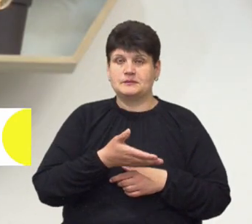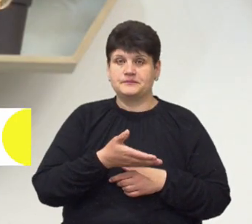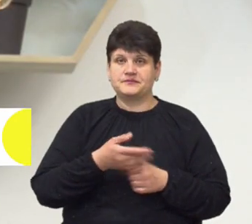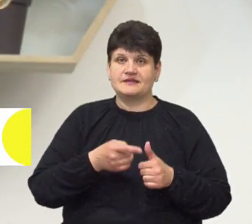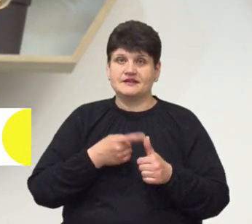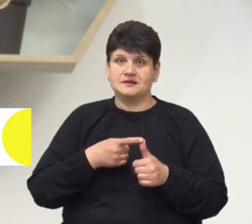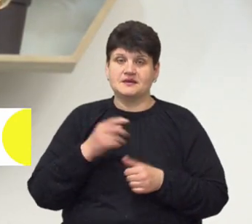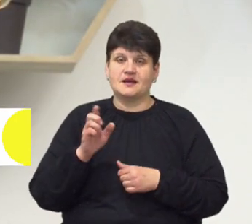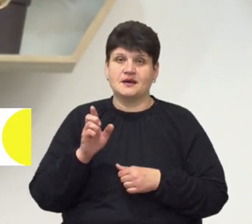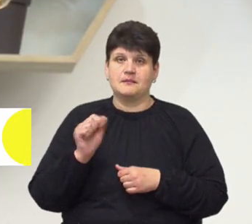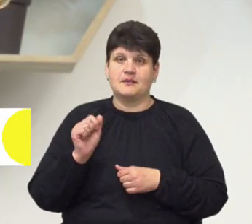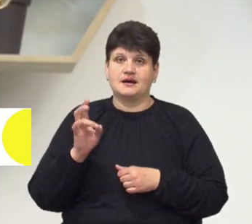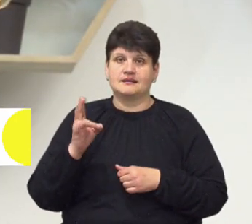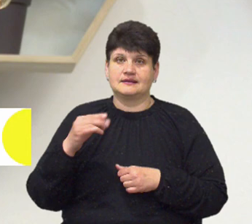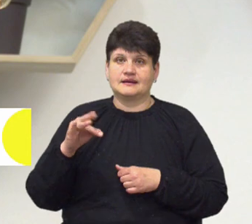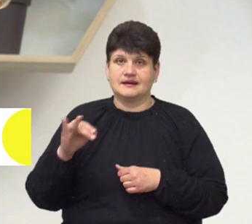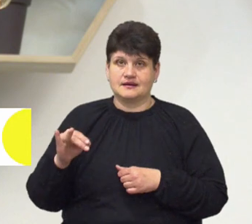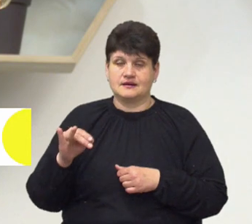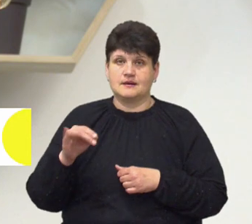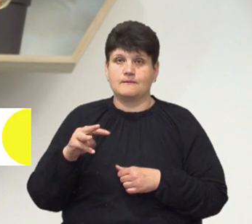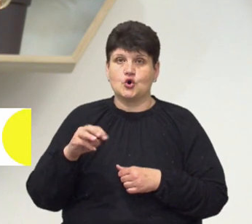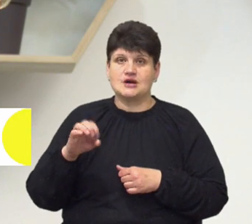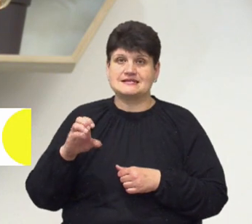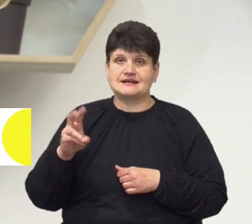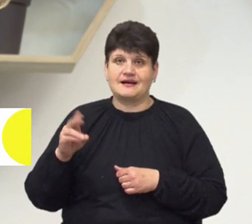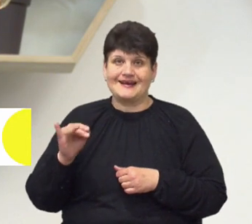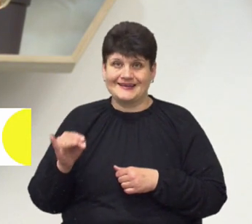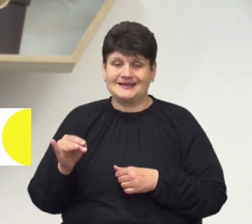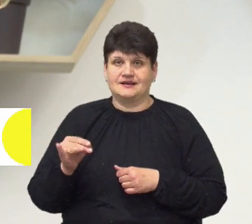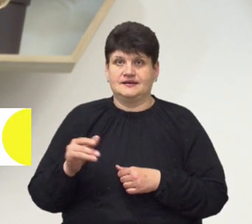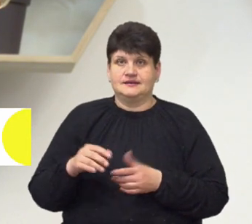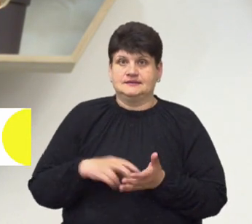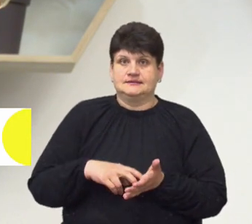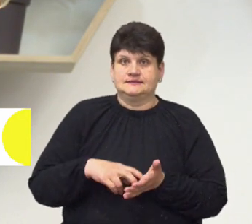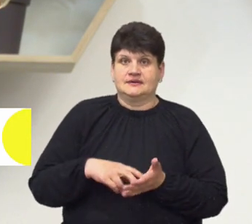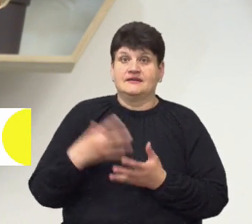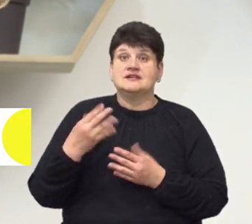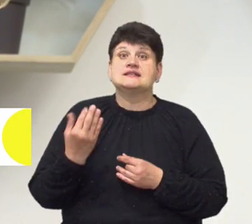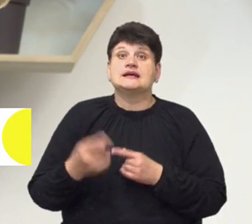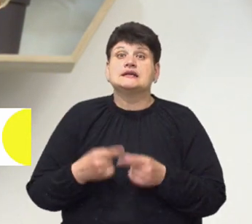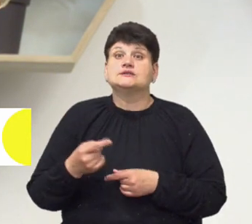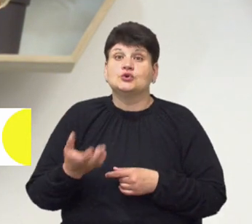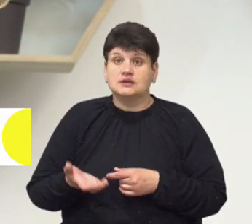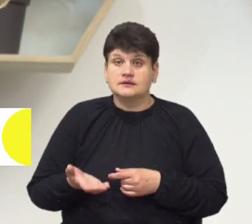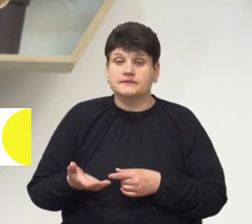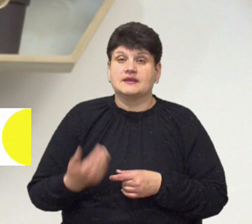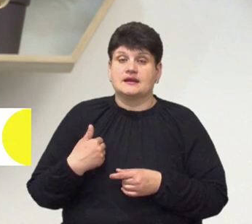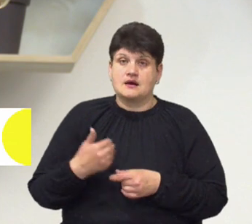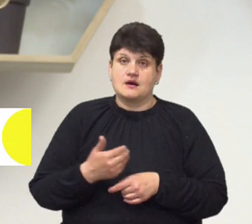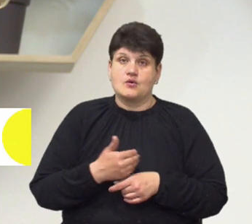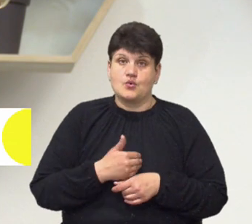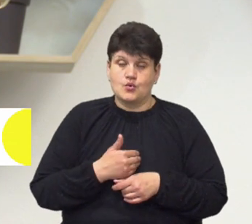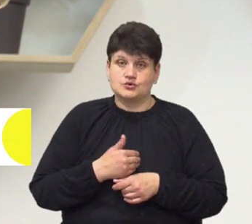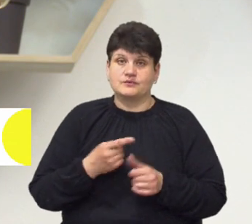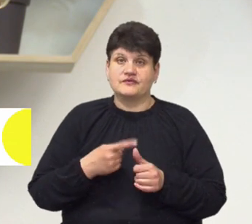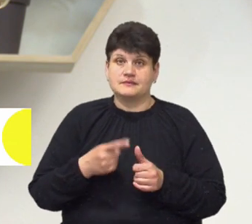Бандери трясуться вже століття майже. Я хочу, щоб від імені